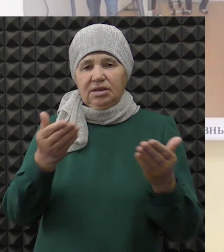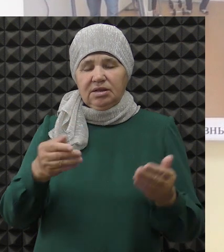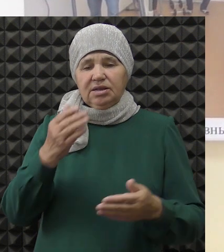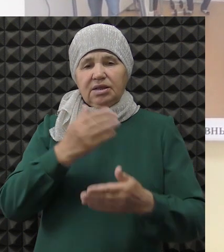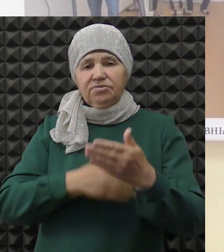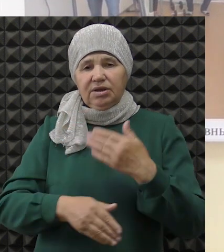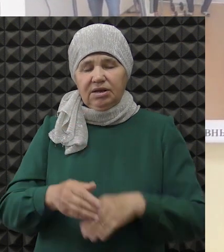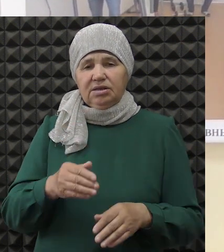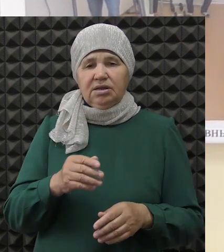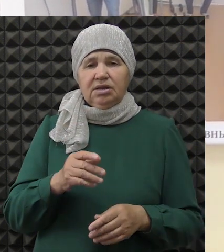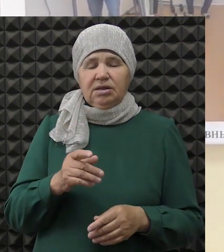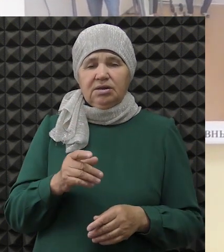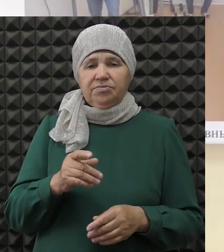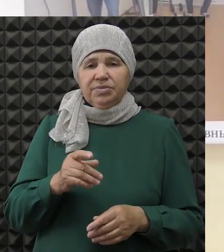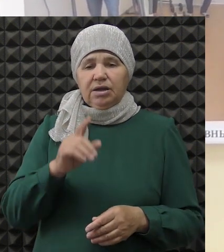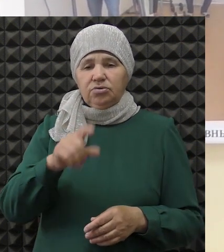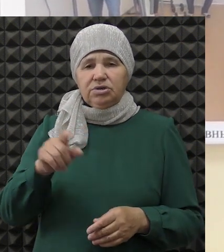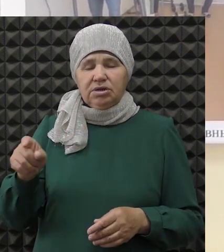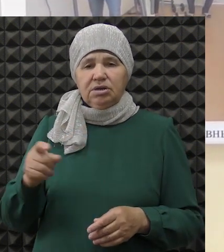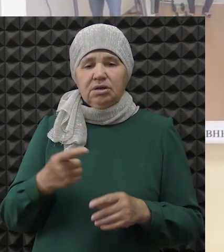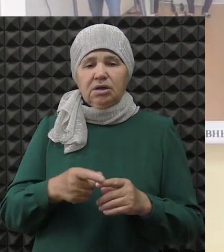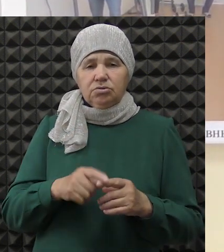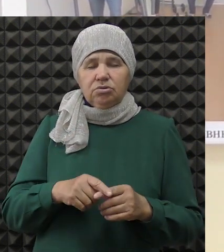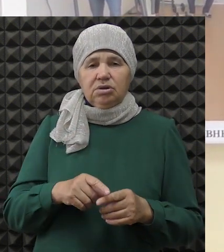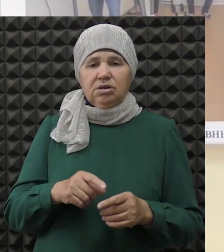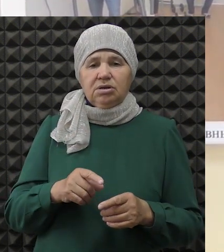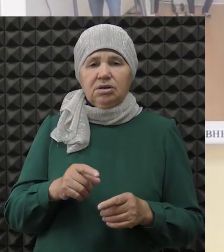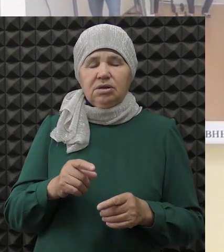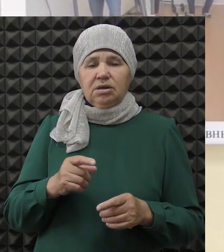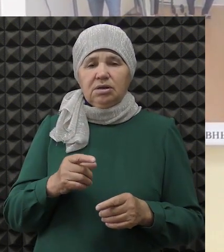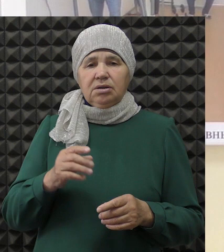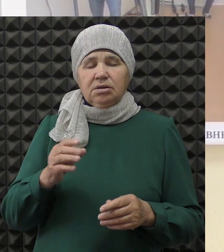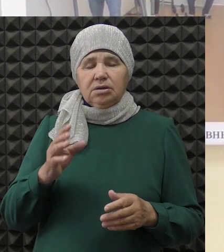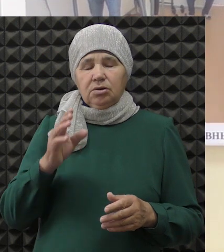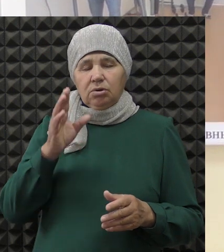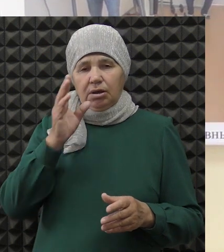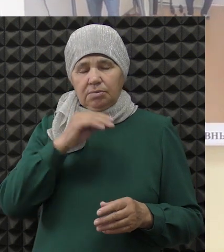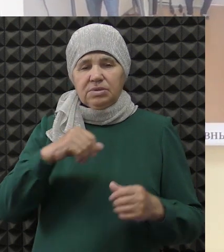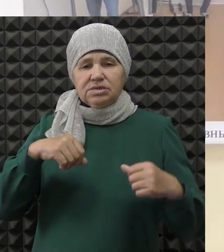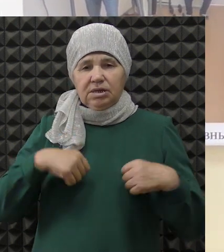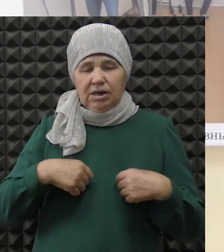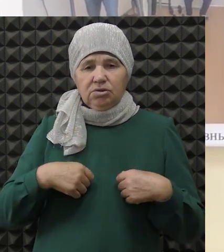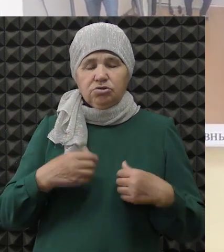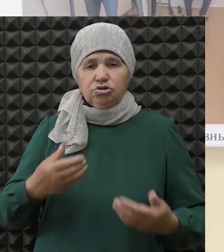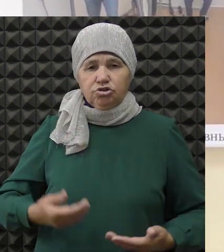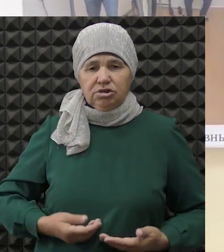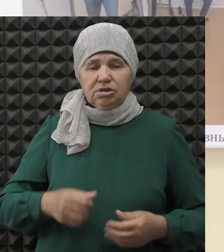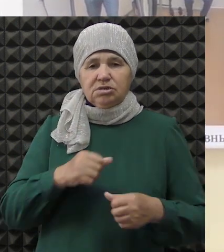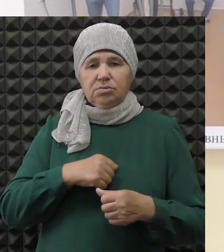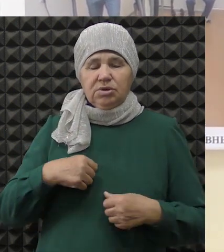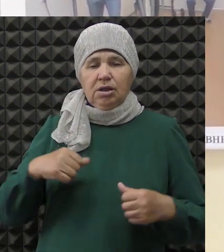инвалидов, для людей, которые не видят, как их приспосабливают к жизни, чтобы они